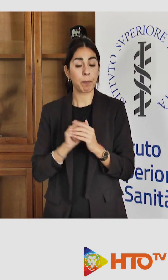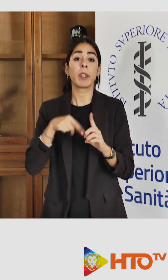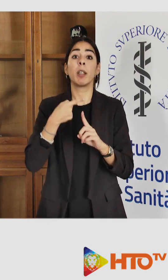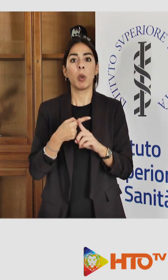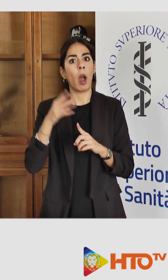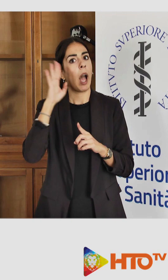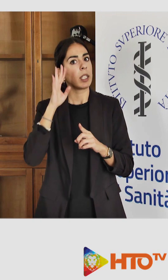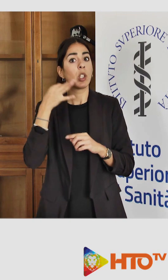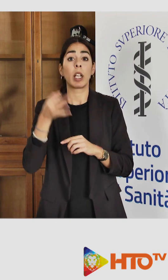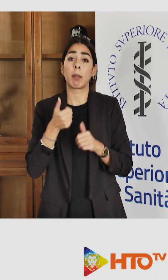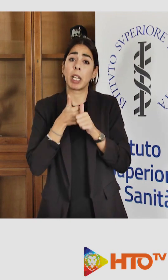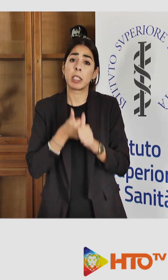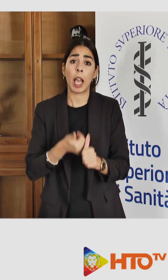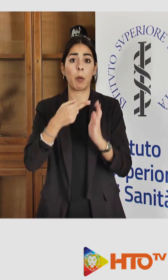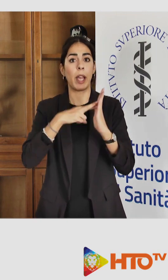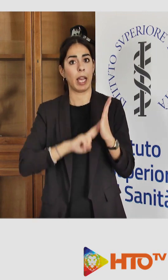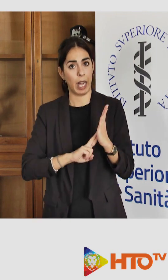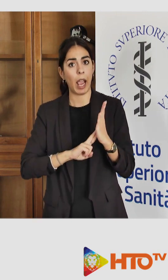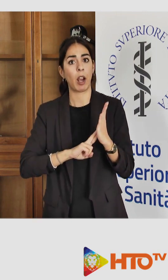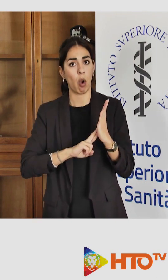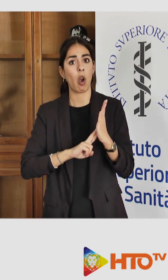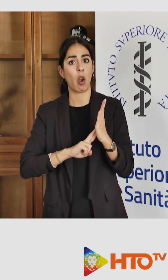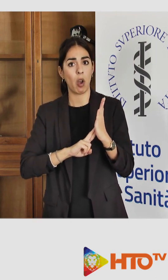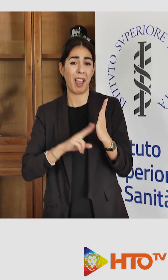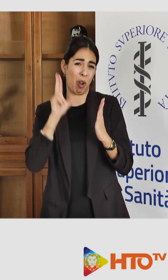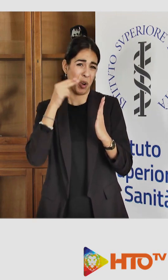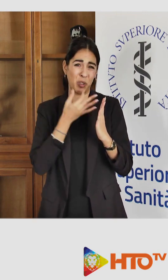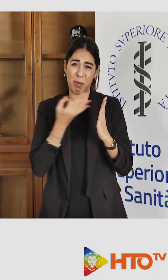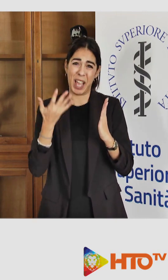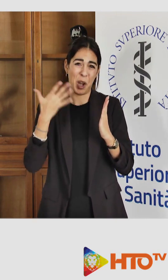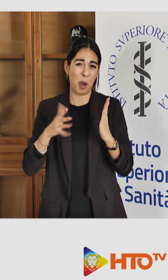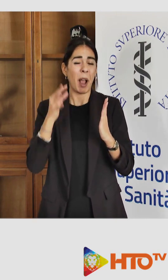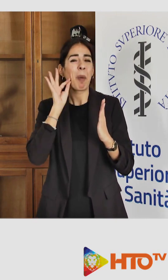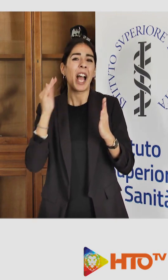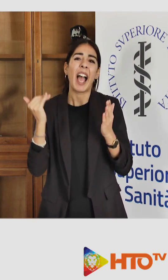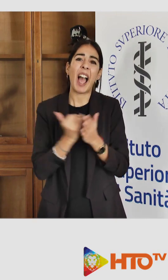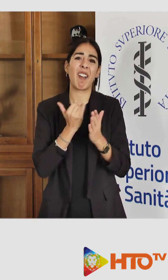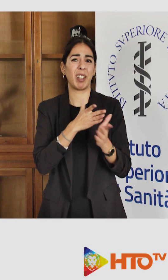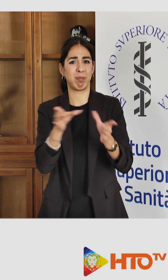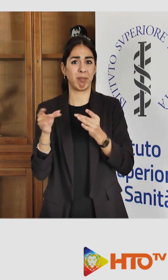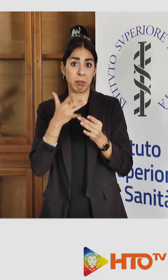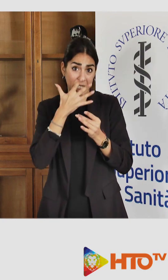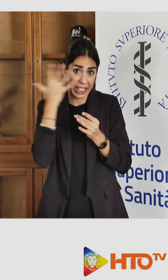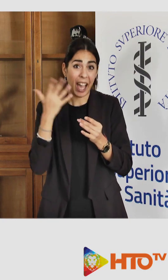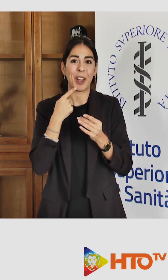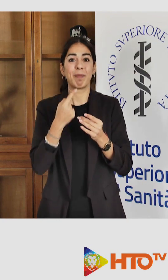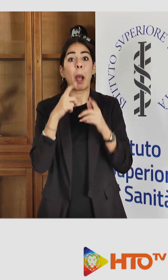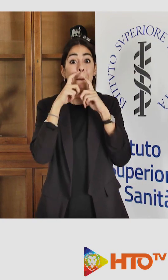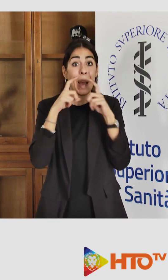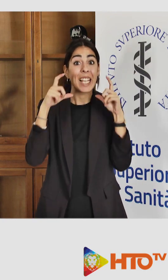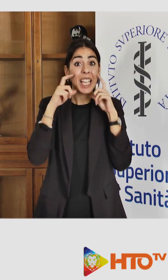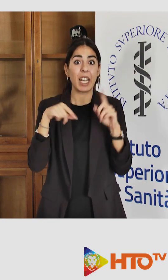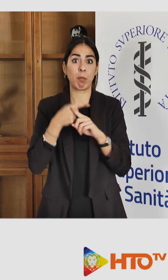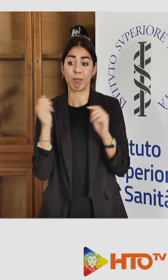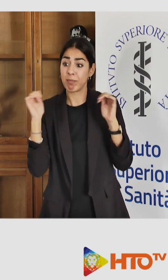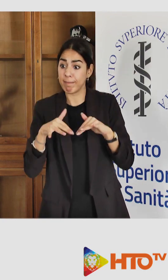rispettare le misure che ormai conosciamo benissimo per limitare l'ulteriore aumento della circolazione virale. Mi riferisco alla mascherina e all'evitare